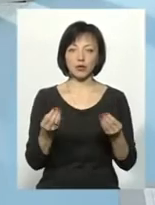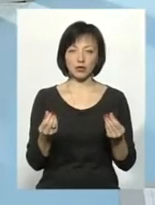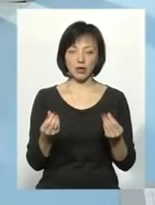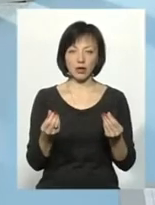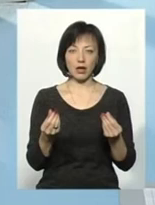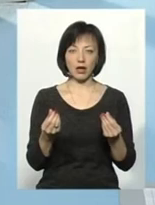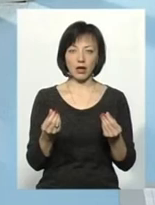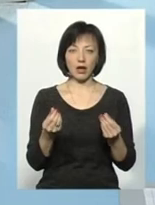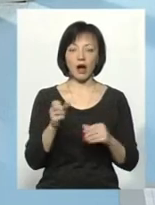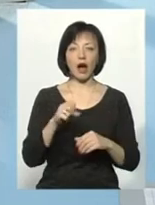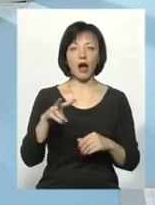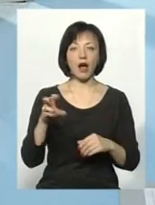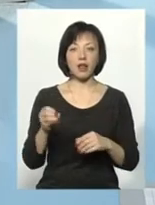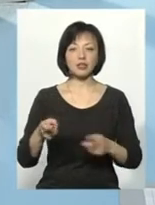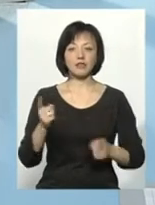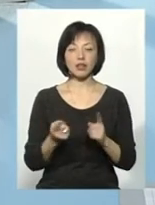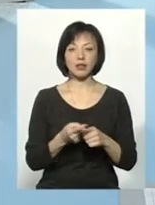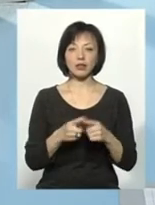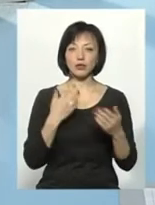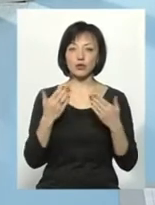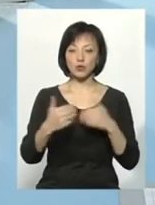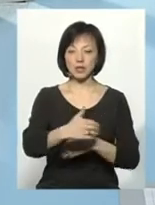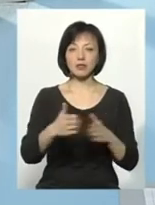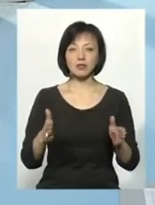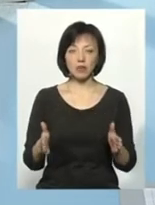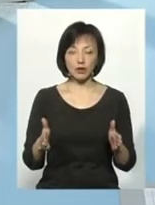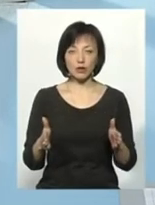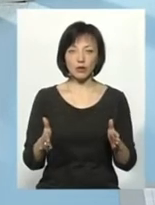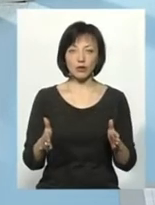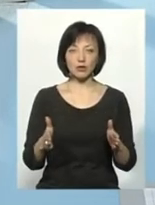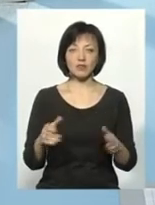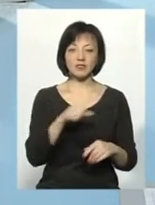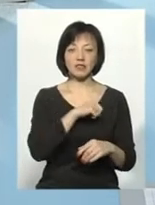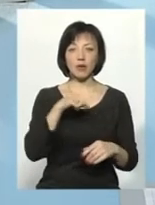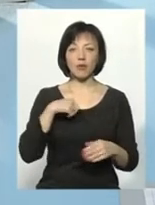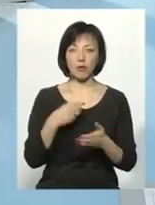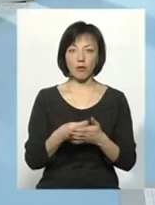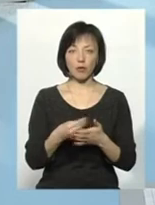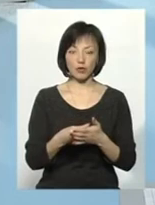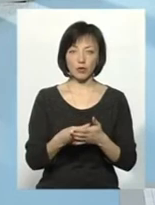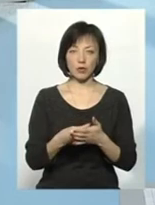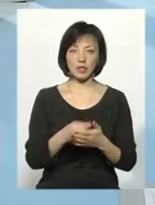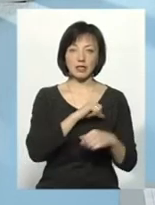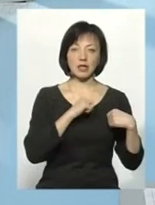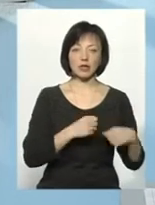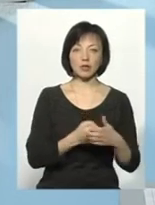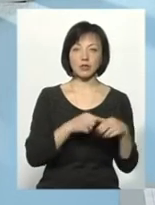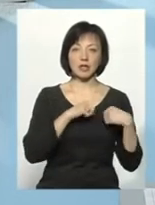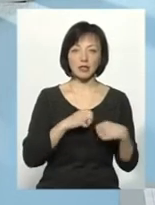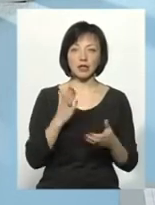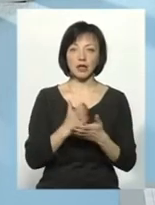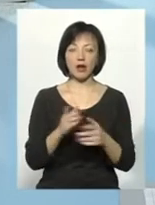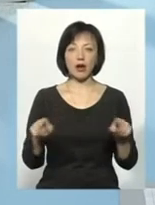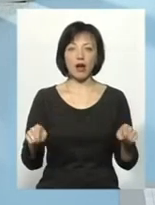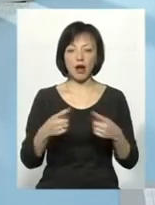Але, звичайно, це стосується скриньок. У самого фонду «Серце до серця», звичайно, є